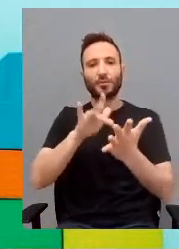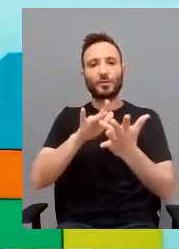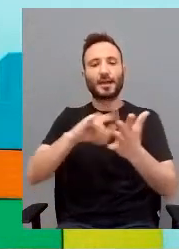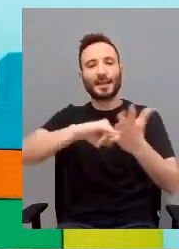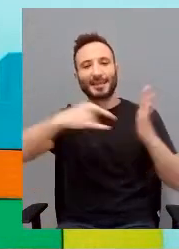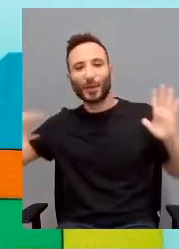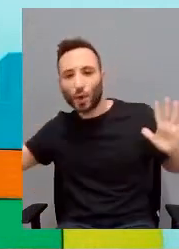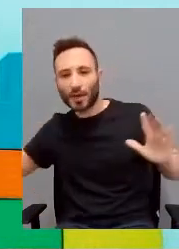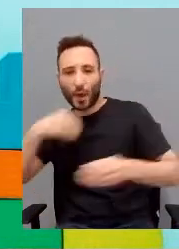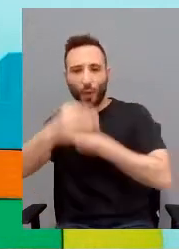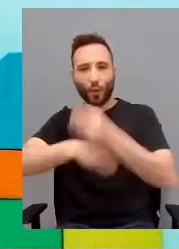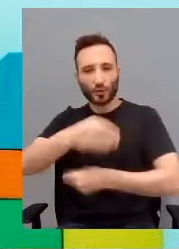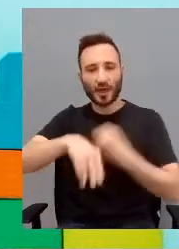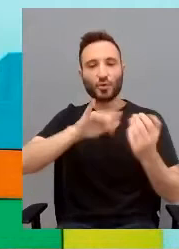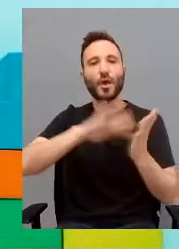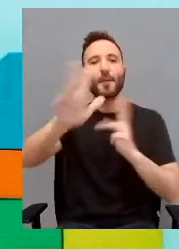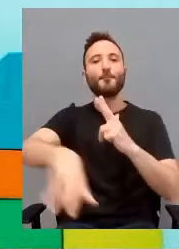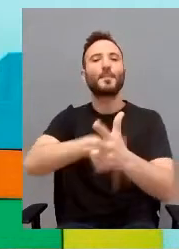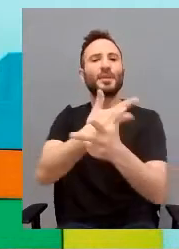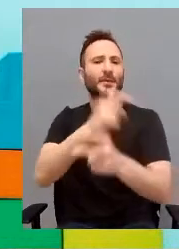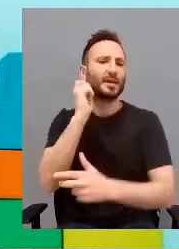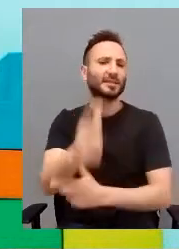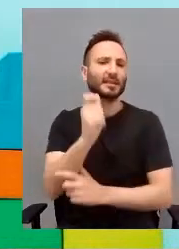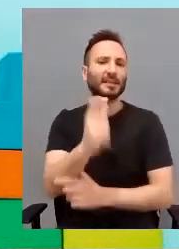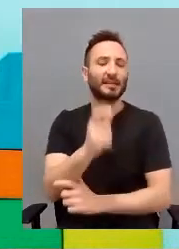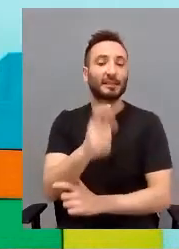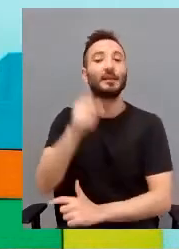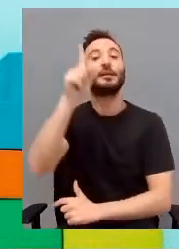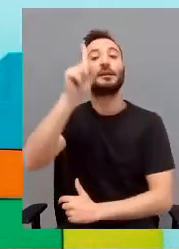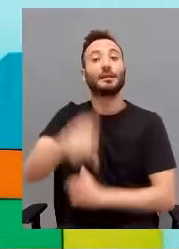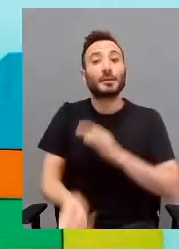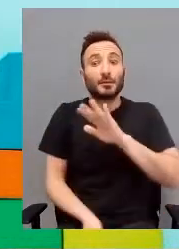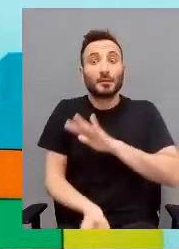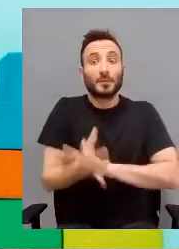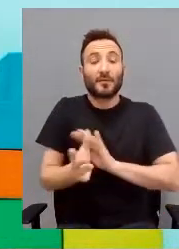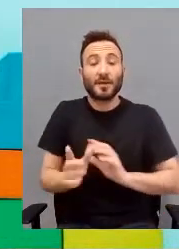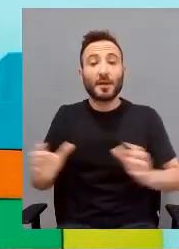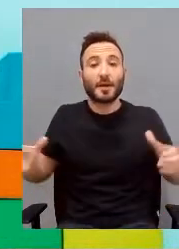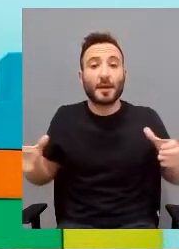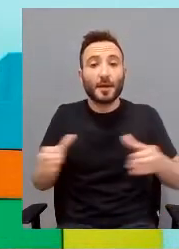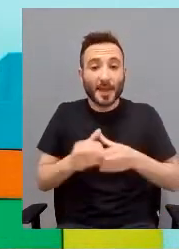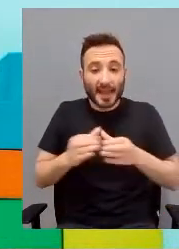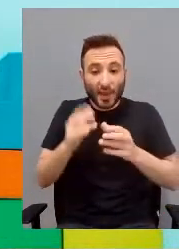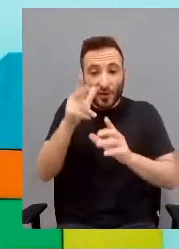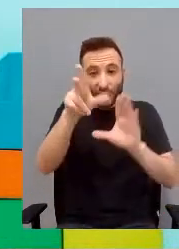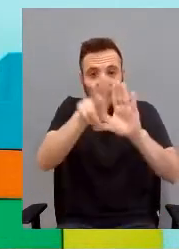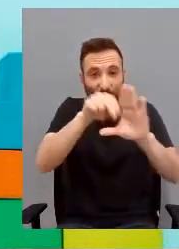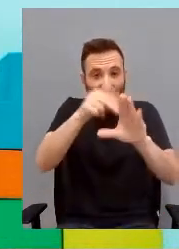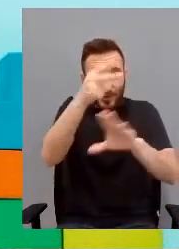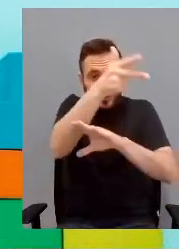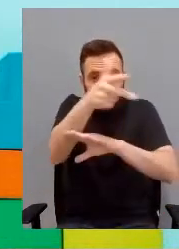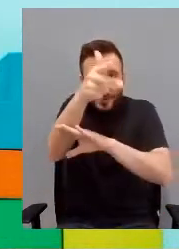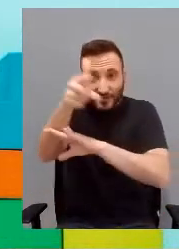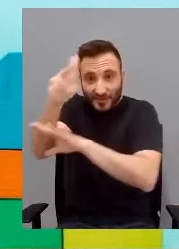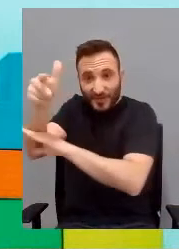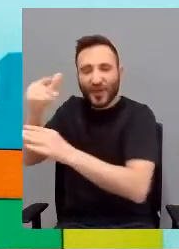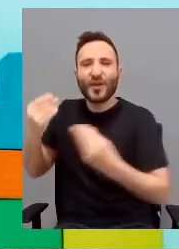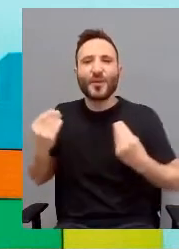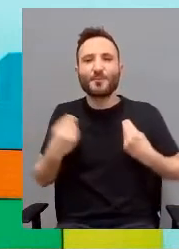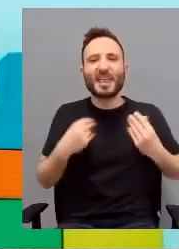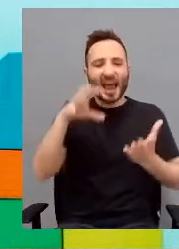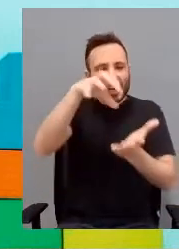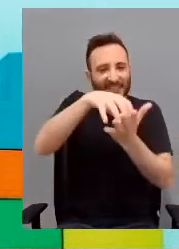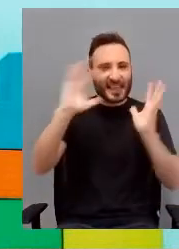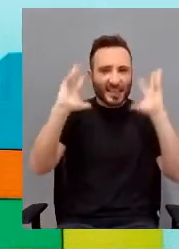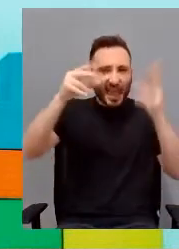promozionato le videollamate e abbiamo creato anche dei piccoli cortometraggi della vita dentro di Cascina Rossago